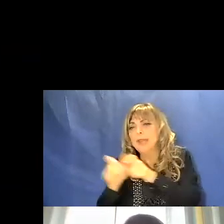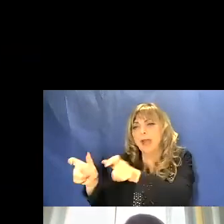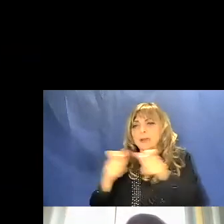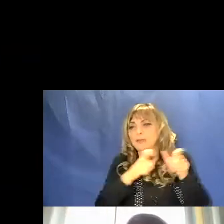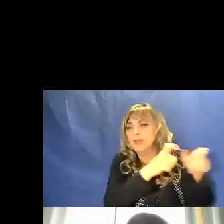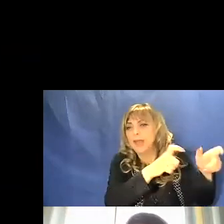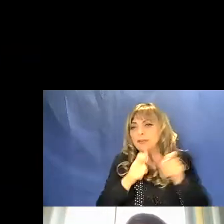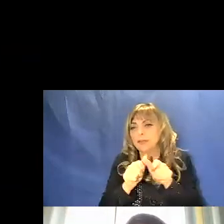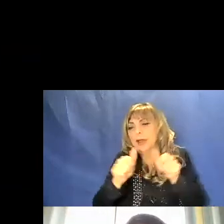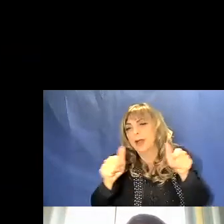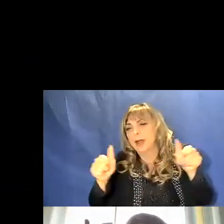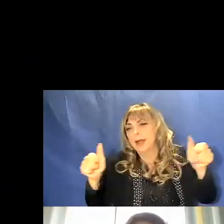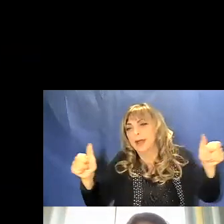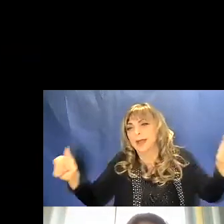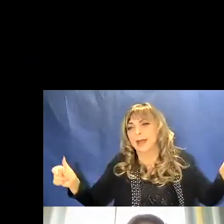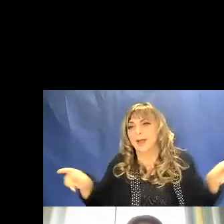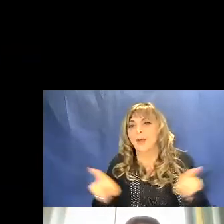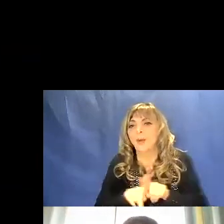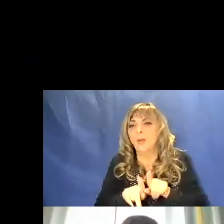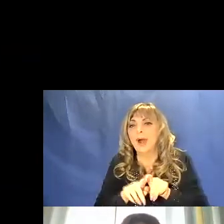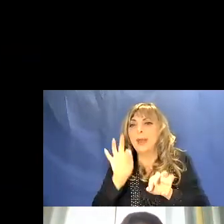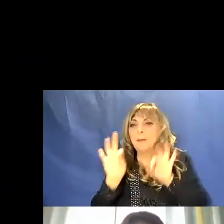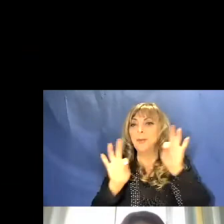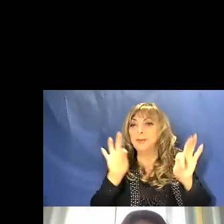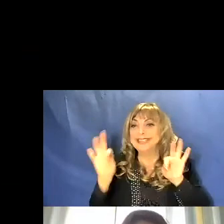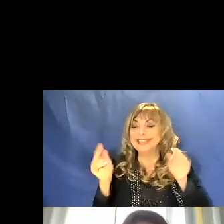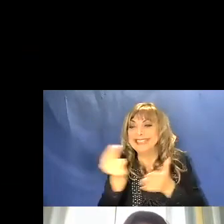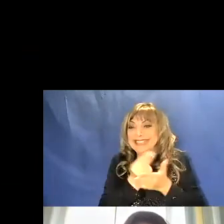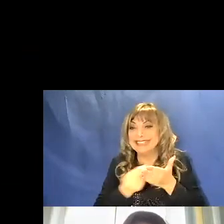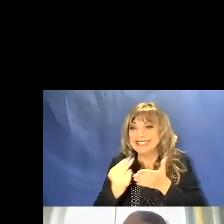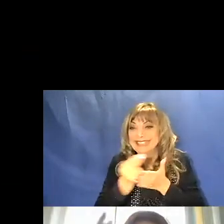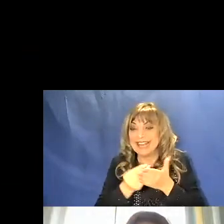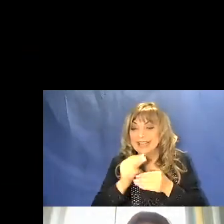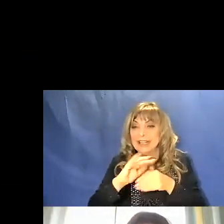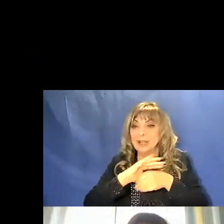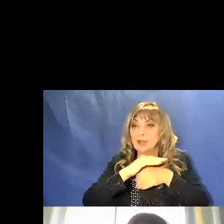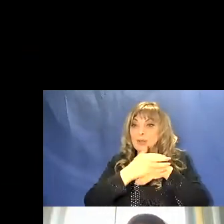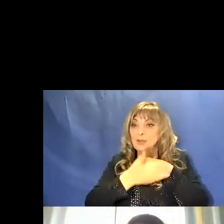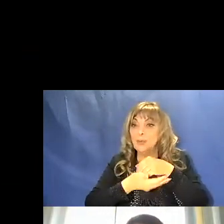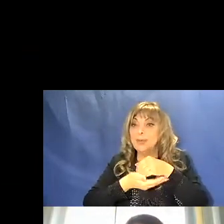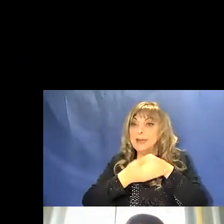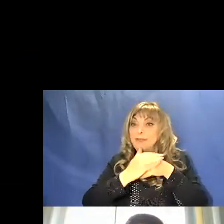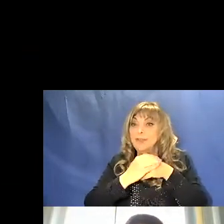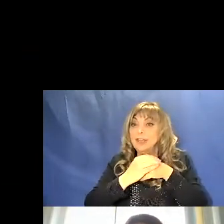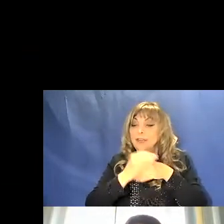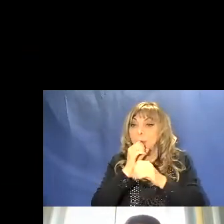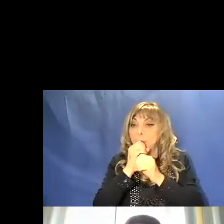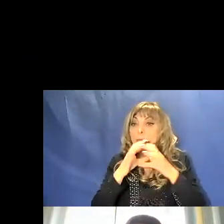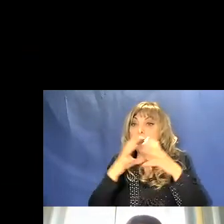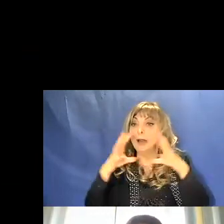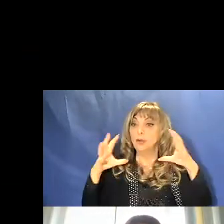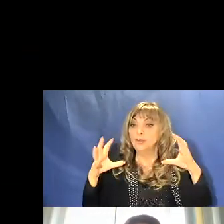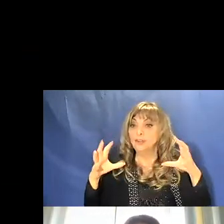succederebbe a dei puntini disegnati sulla superficie di un palloncino mano a mano che